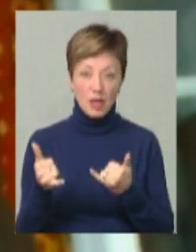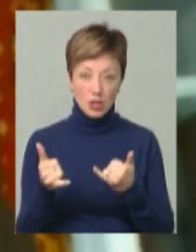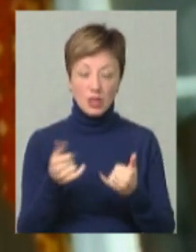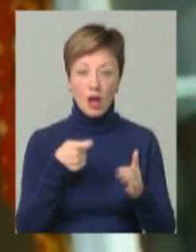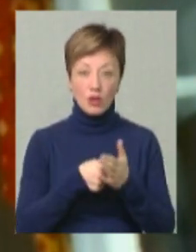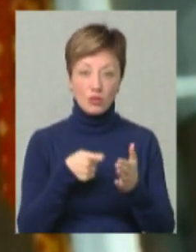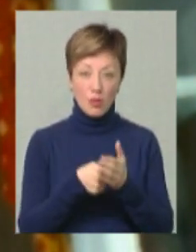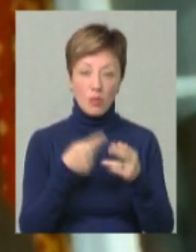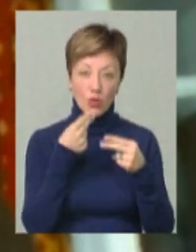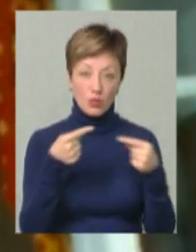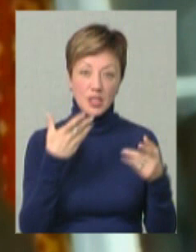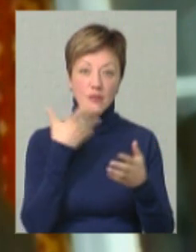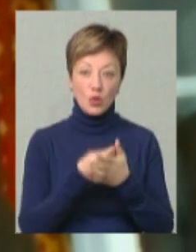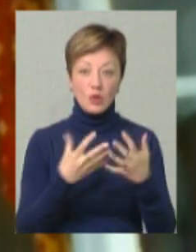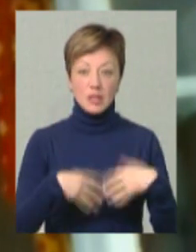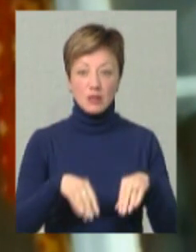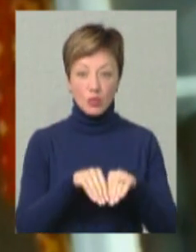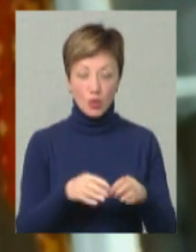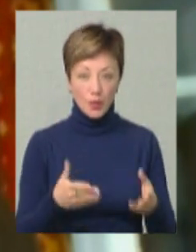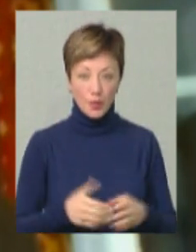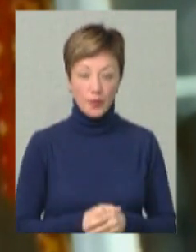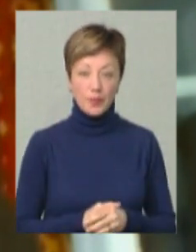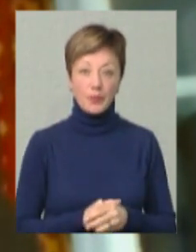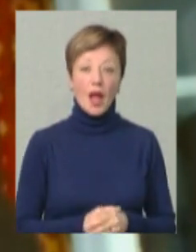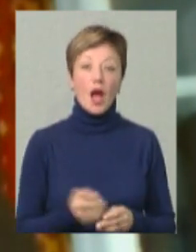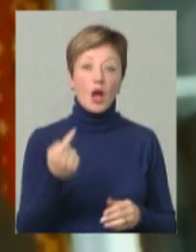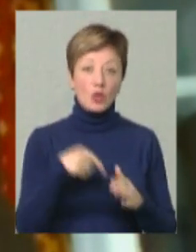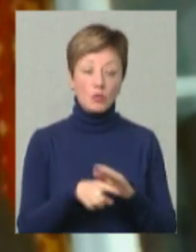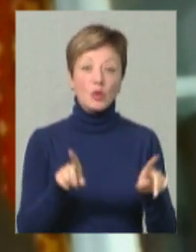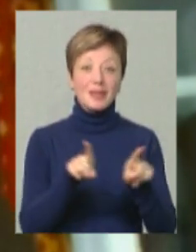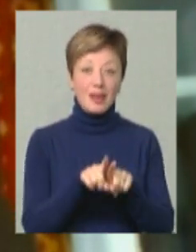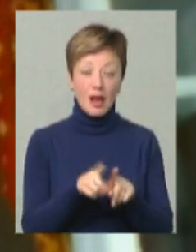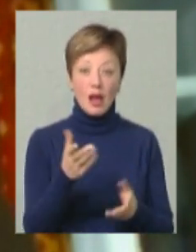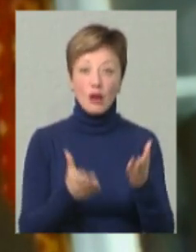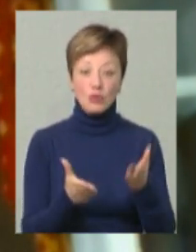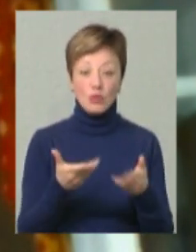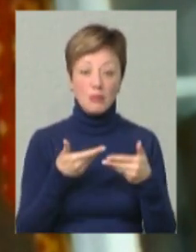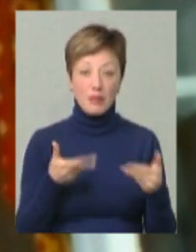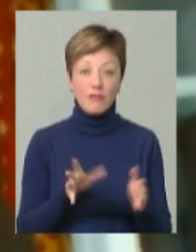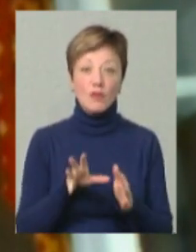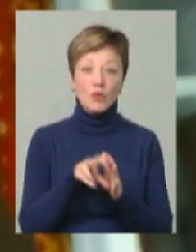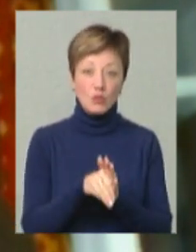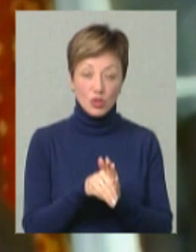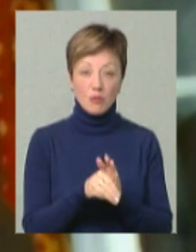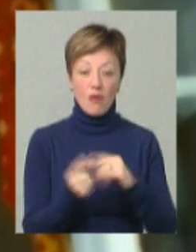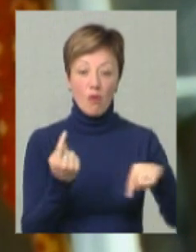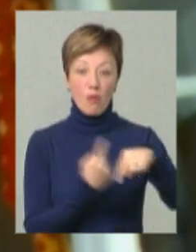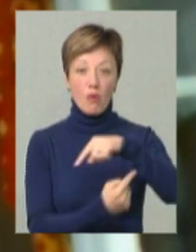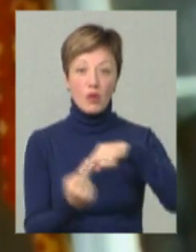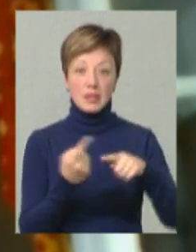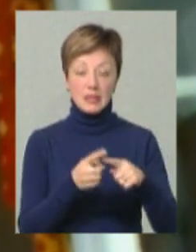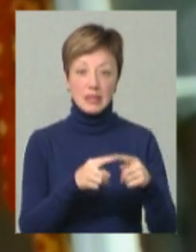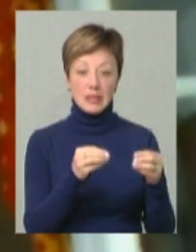харчовими продуктами свою сім'ю чи свою родину. Тобто, таким чином, якщо ми включимо в оборот оці